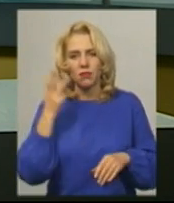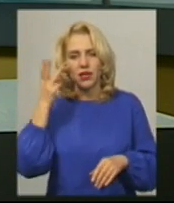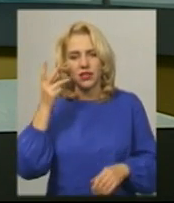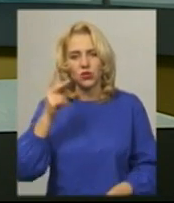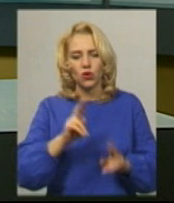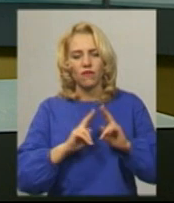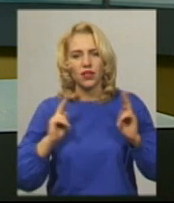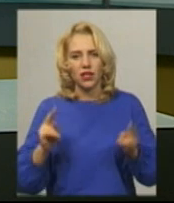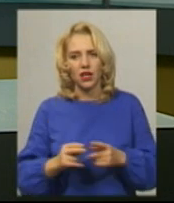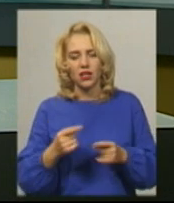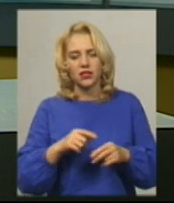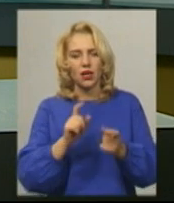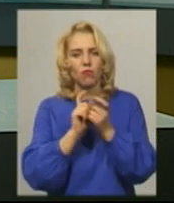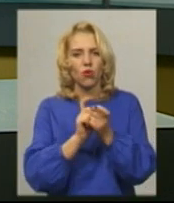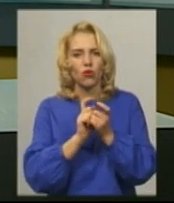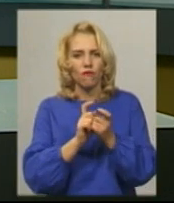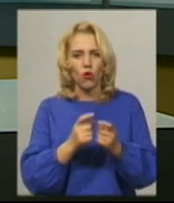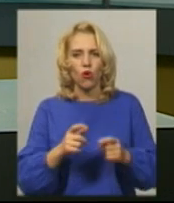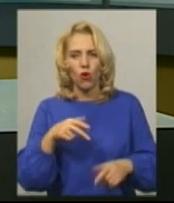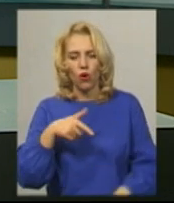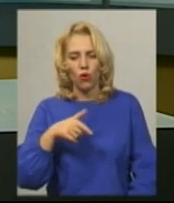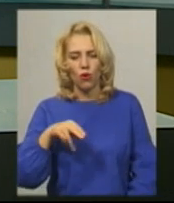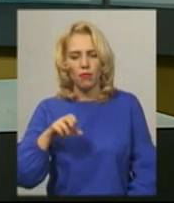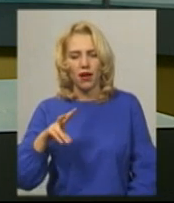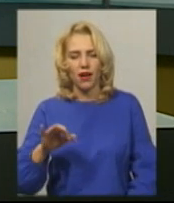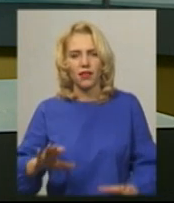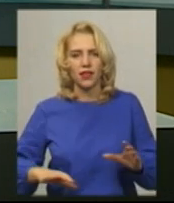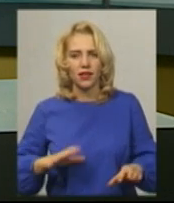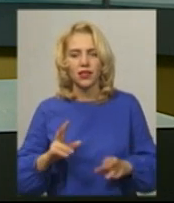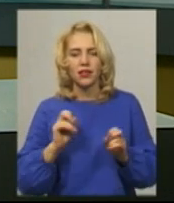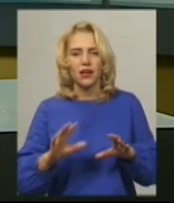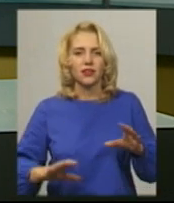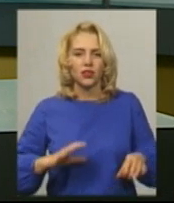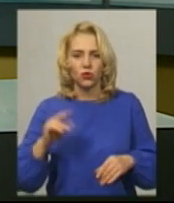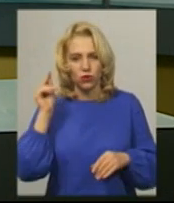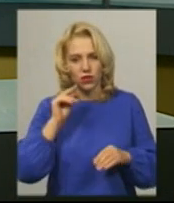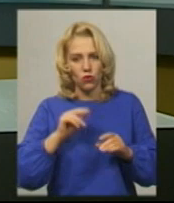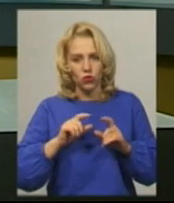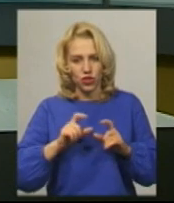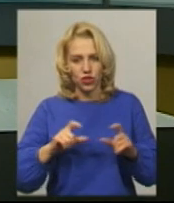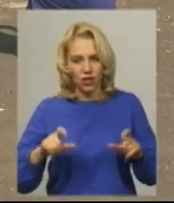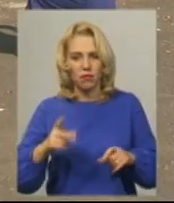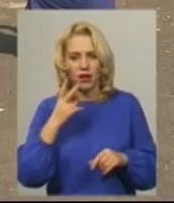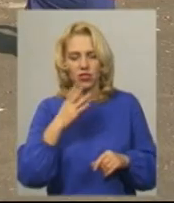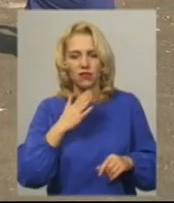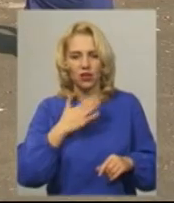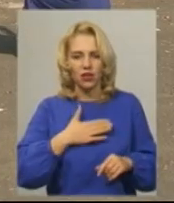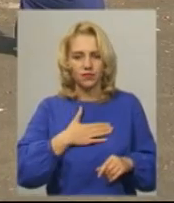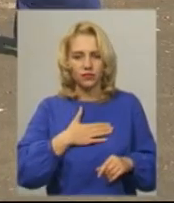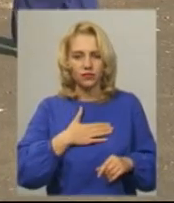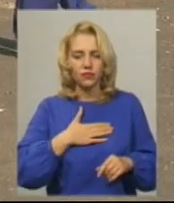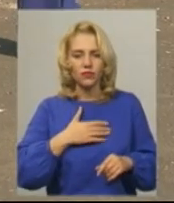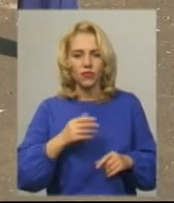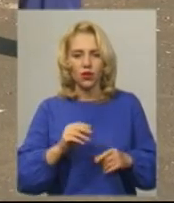бойового ГОПК тренер Олег Делевич. Як тренеруються учні, бачила Леся Боровець. Гурток з бойового